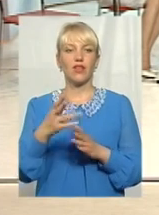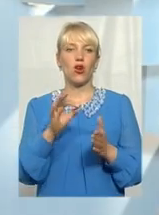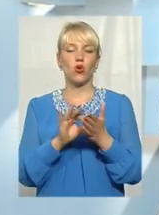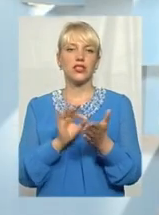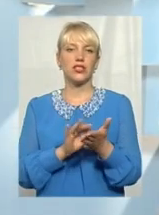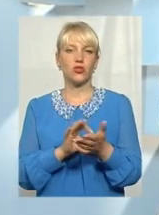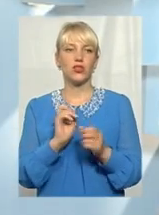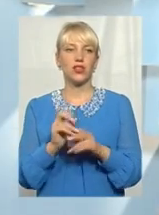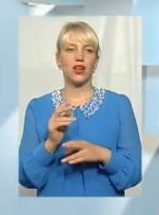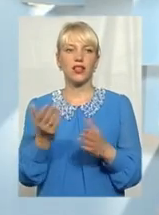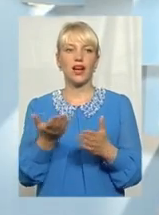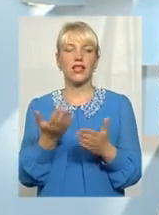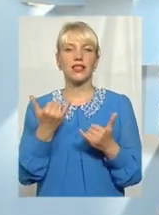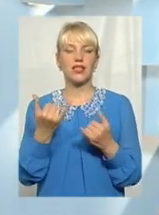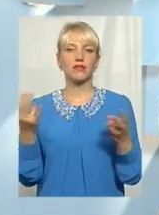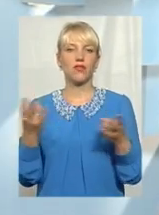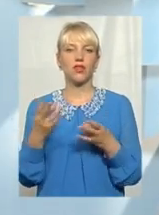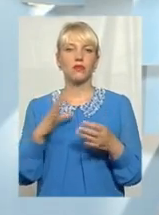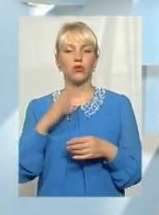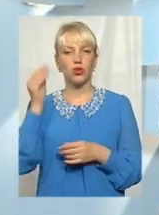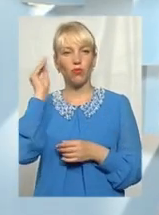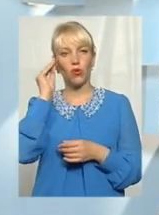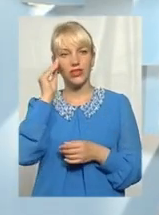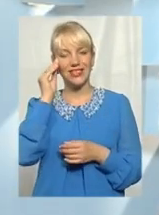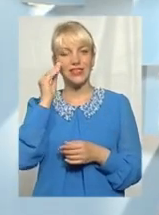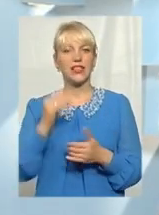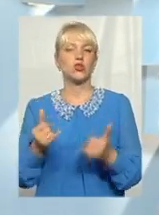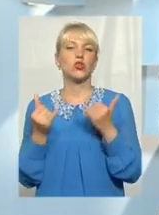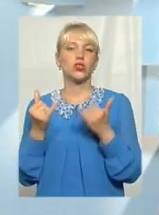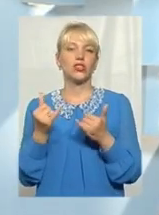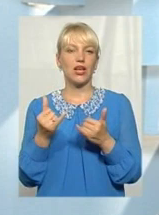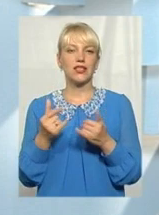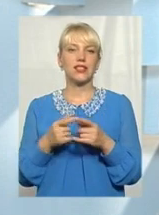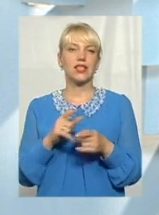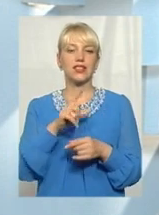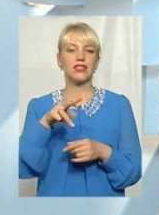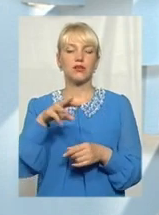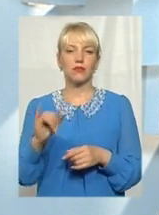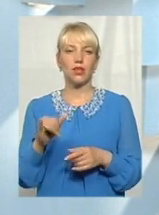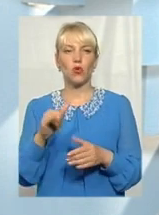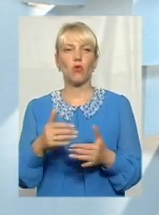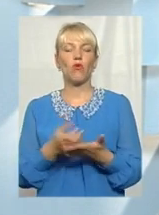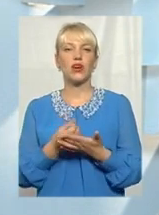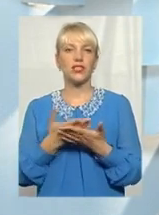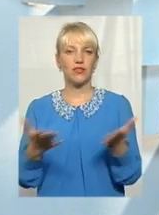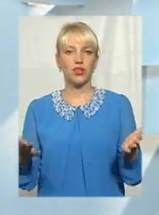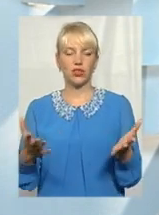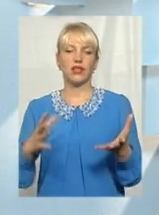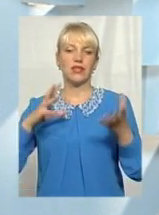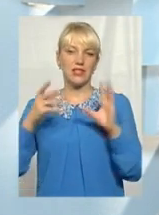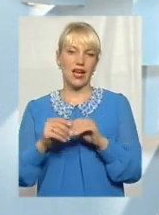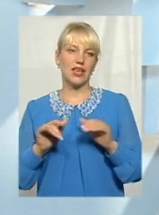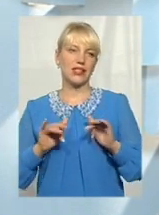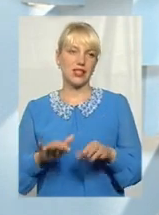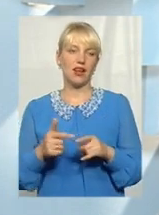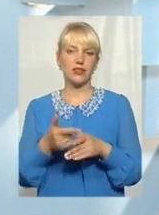яка зараз має бути позиція сучасних засобів масової інформації у висвітленні взагалі діяльності?